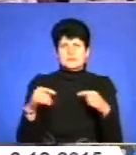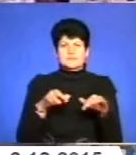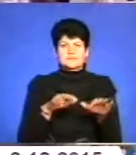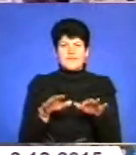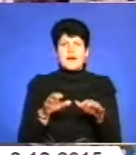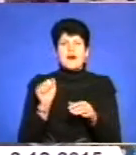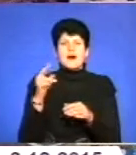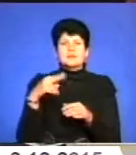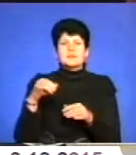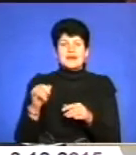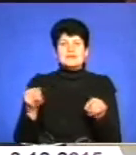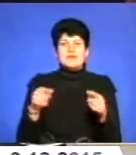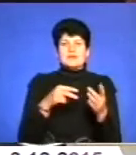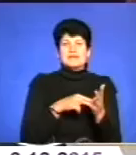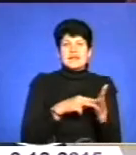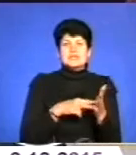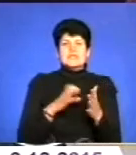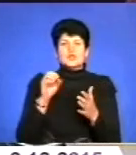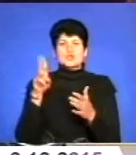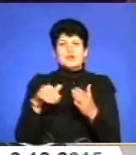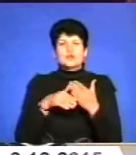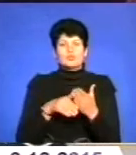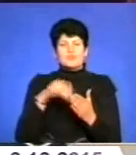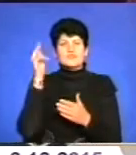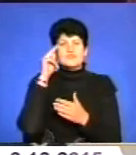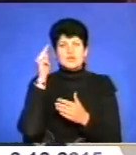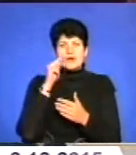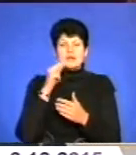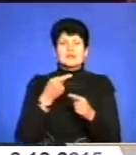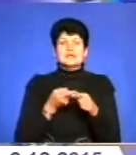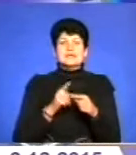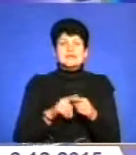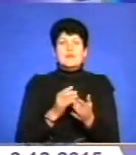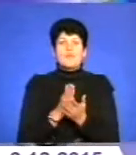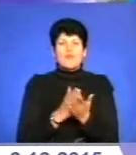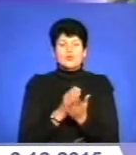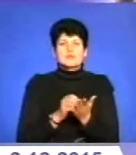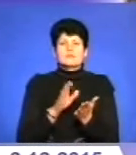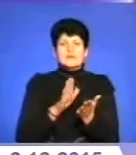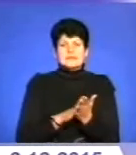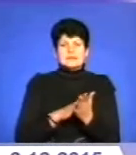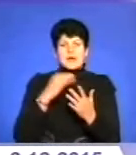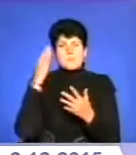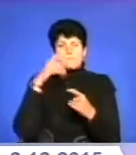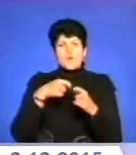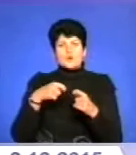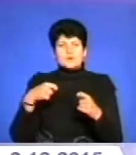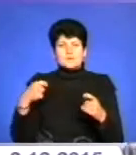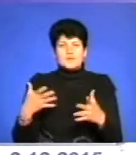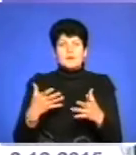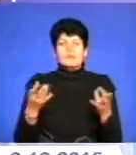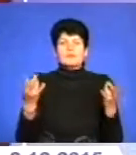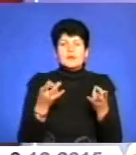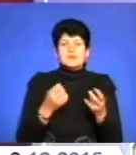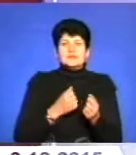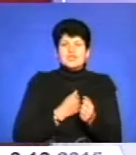адаптація, реабілітація, соціальна допомога, навчання. Однак ці послуги, що декларуються за бюрократичними принципами, з потребами,